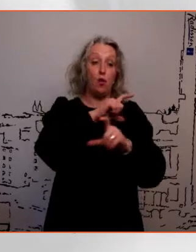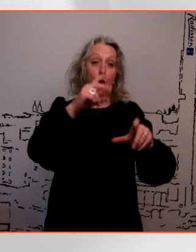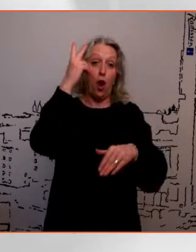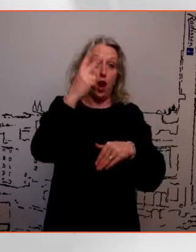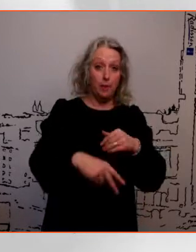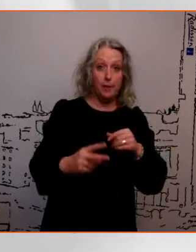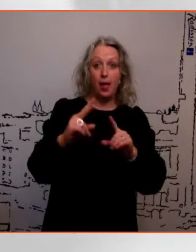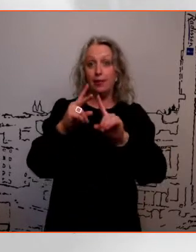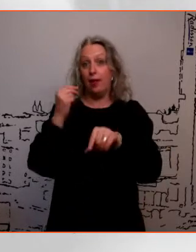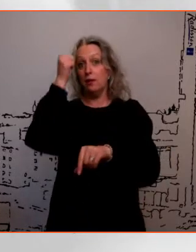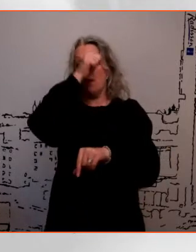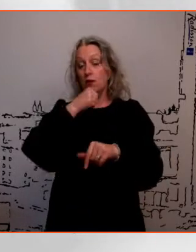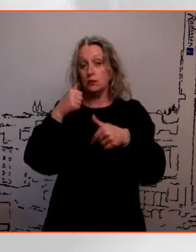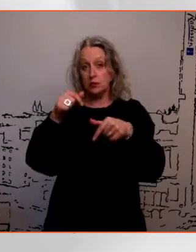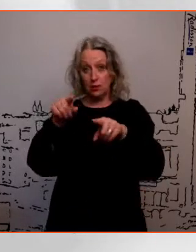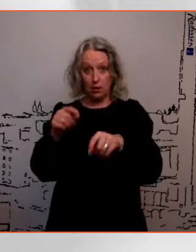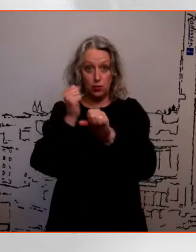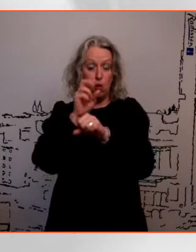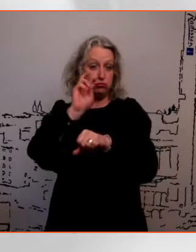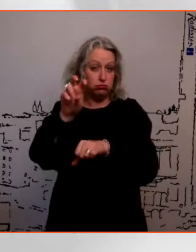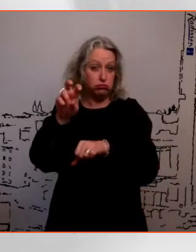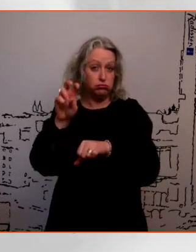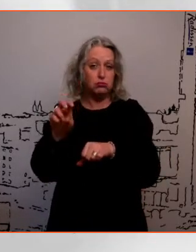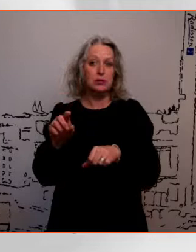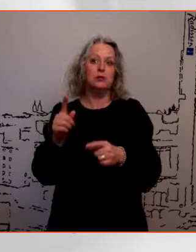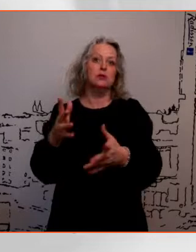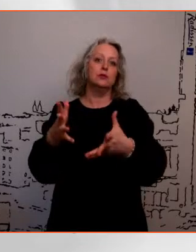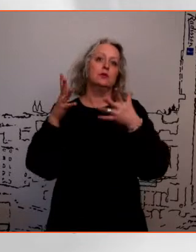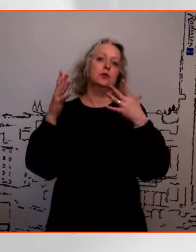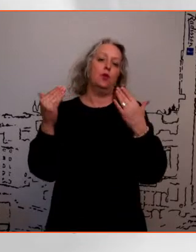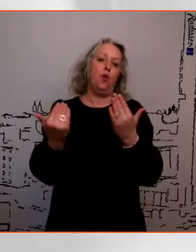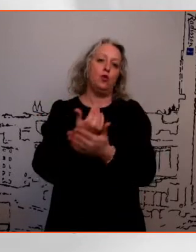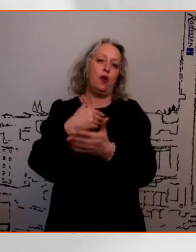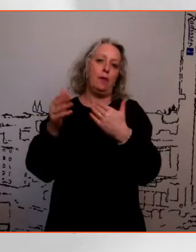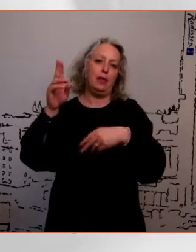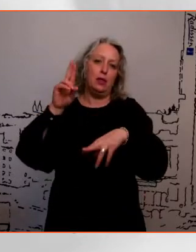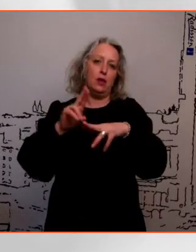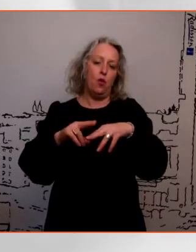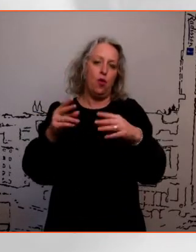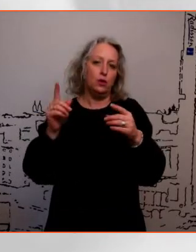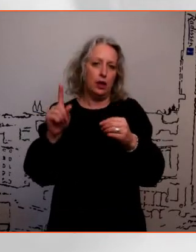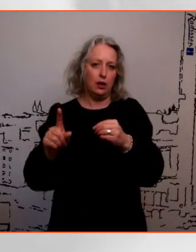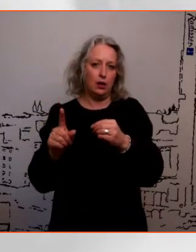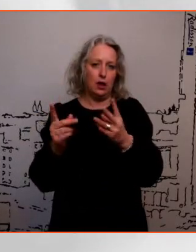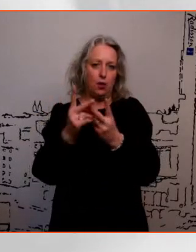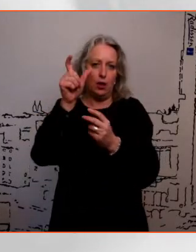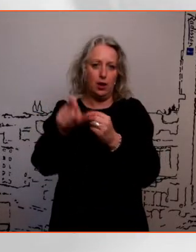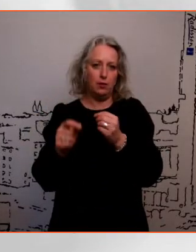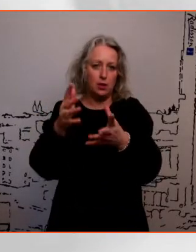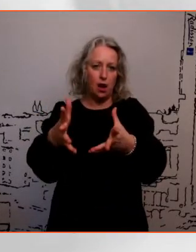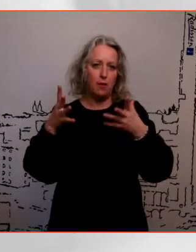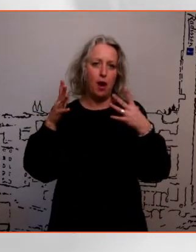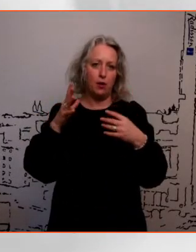aasta, kui puhtalt rationaalselt asja võtta, et aastakene uuel ameti kohal läheb ikka, enne kui inimene saab ise aru, mis siis on,